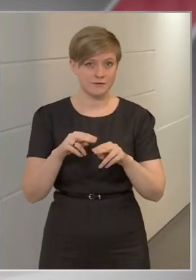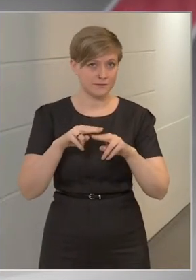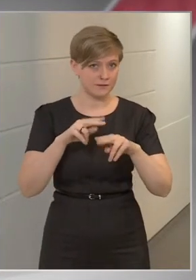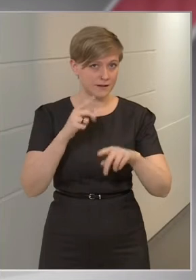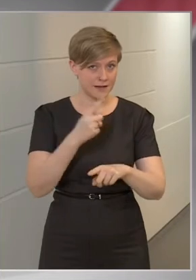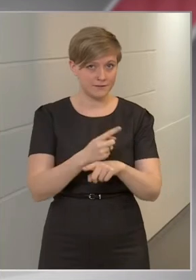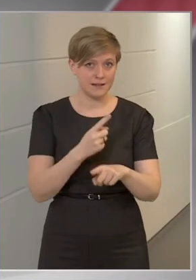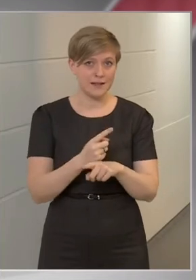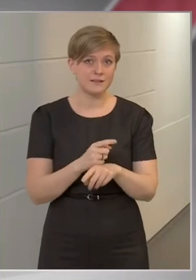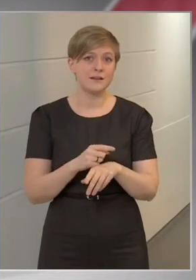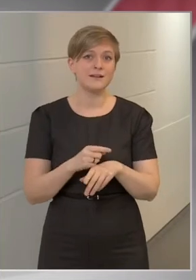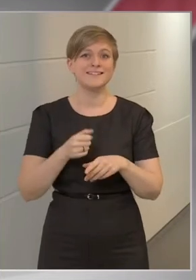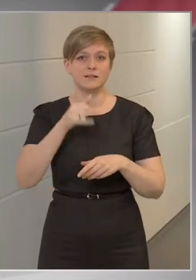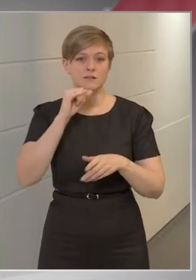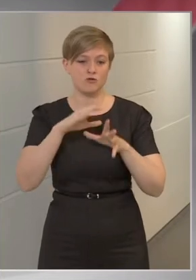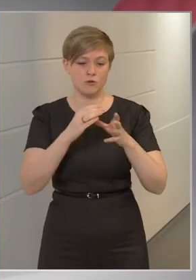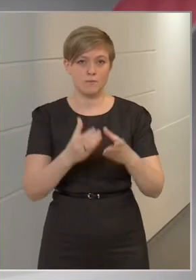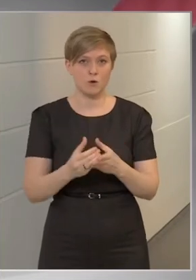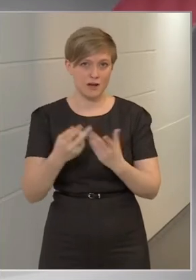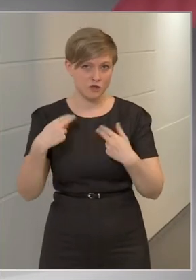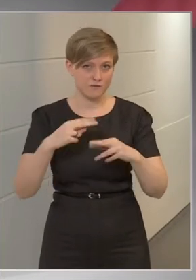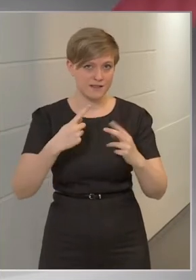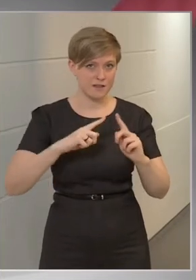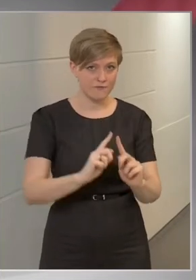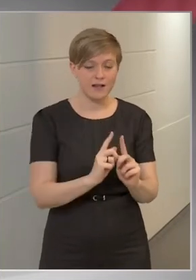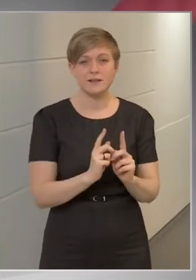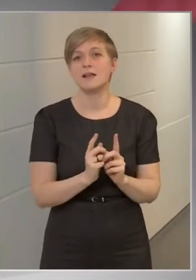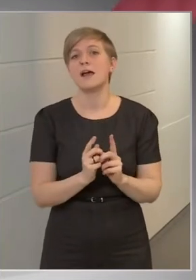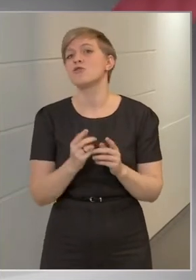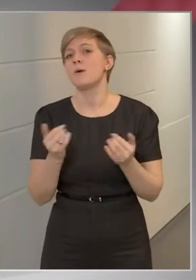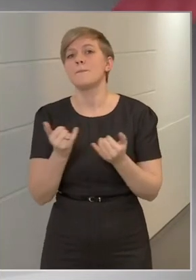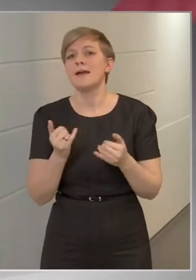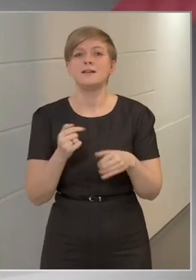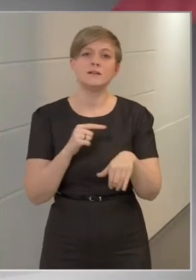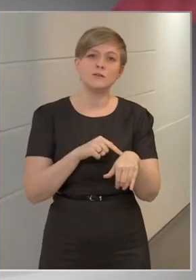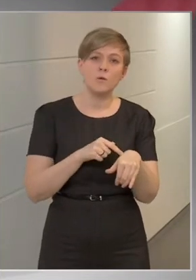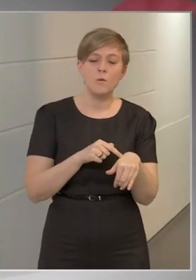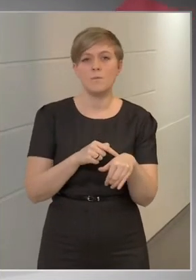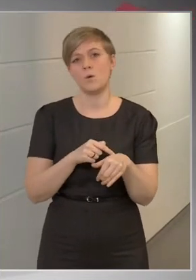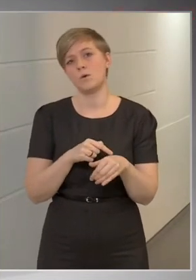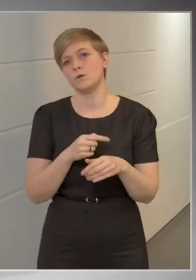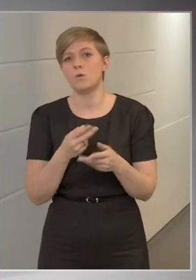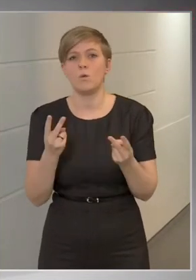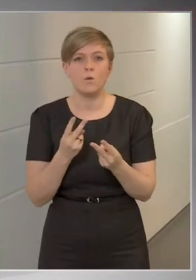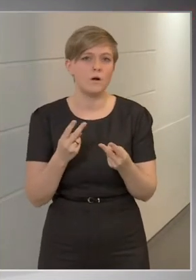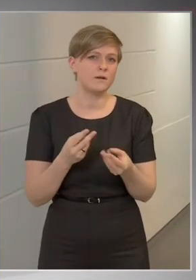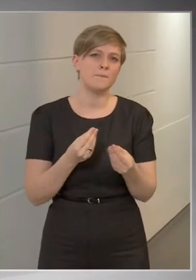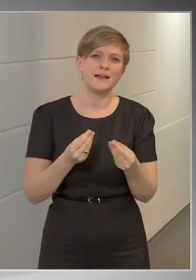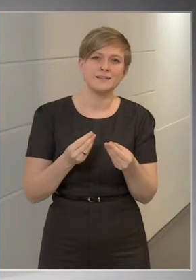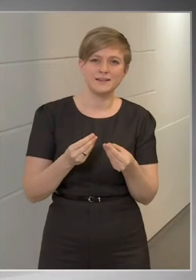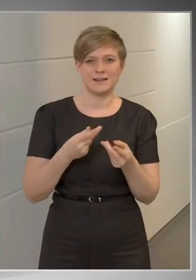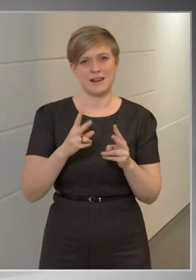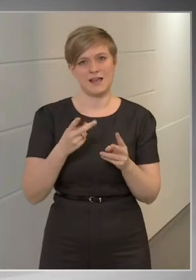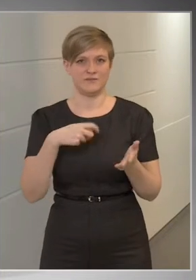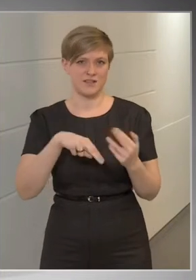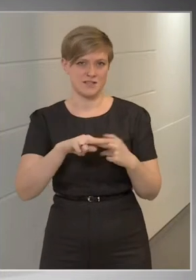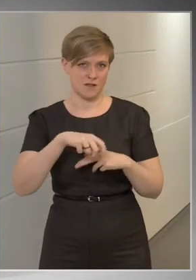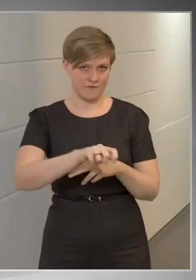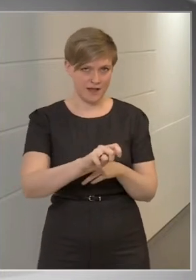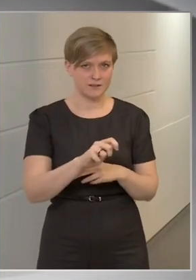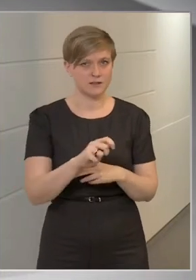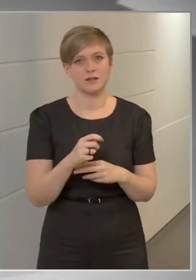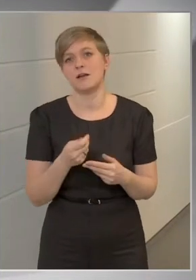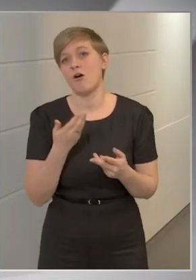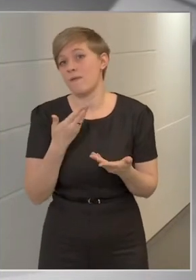részletszabályairól. Ha igen, akkor mely időponttól hol, mely italcsomagolás típusokat, hány forintért lehet majd visszaváltani?